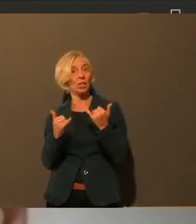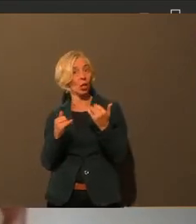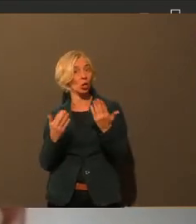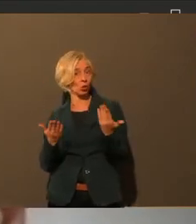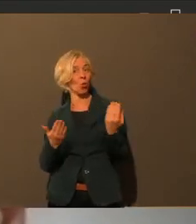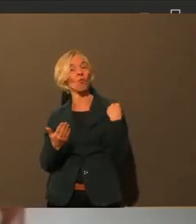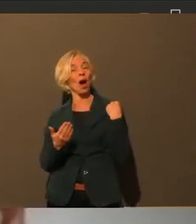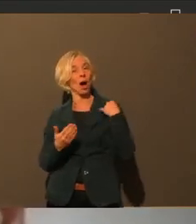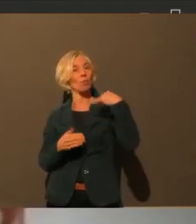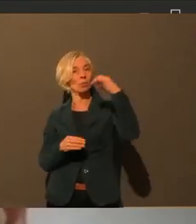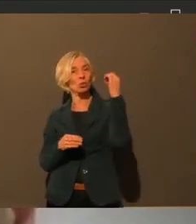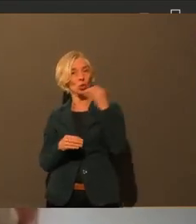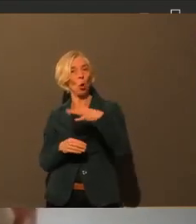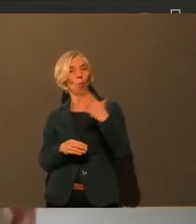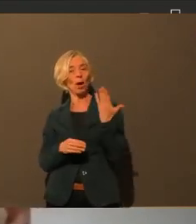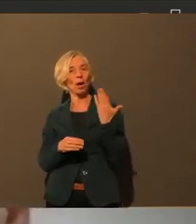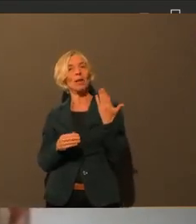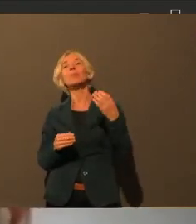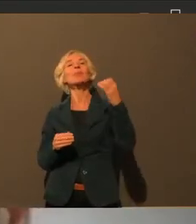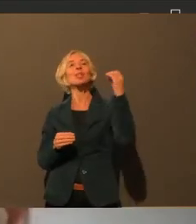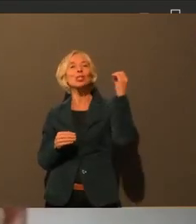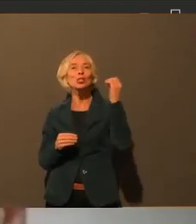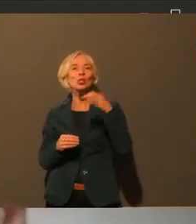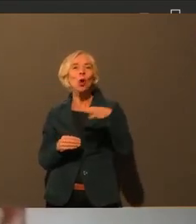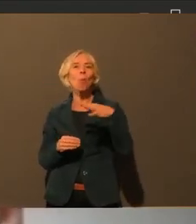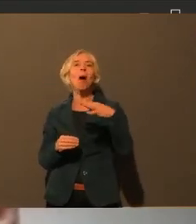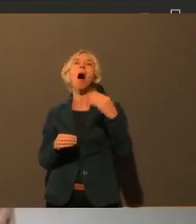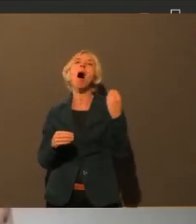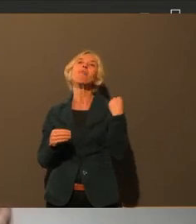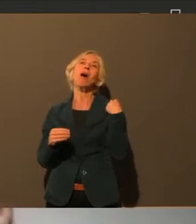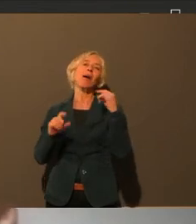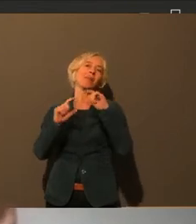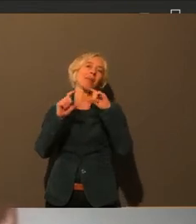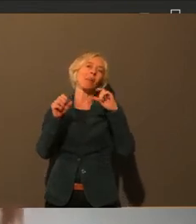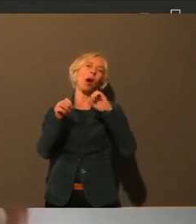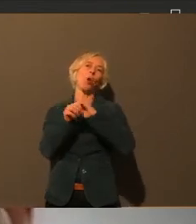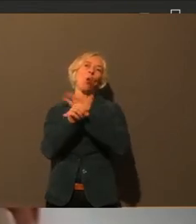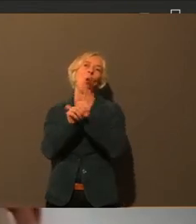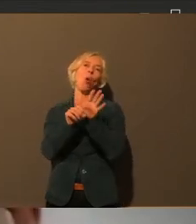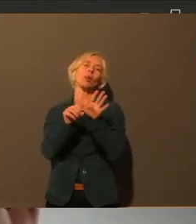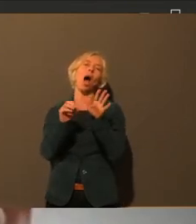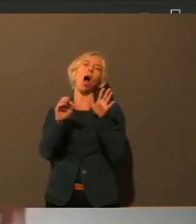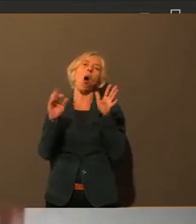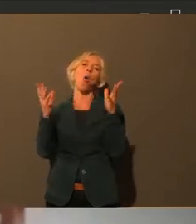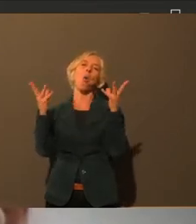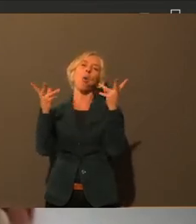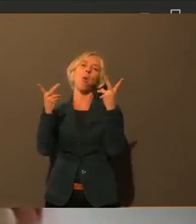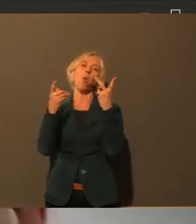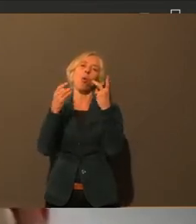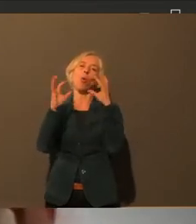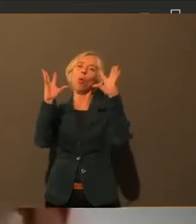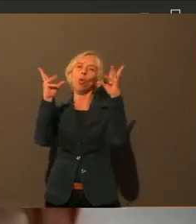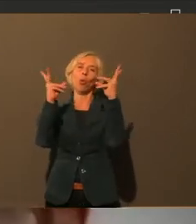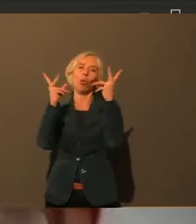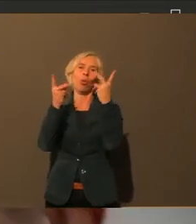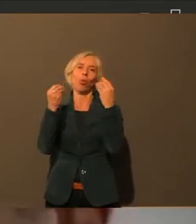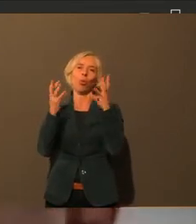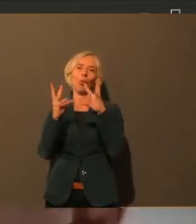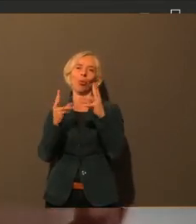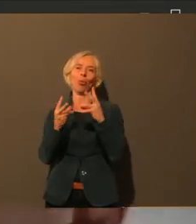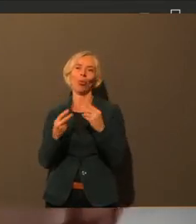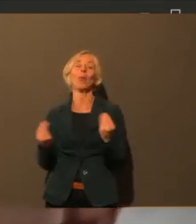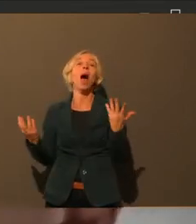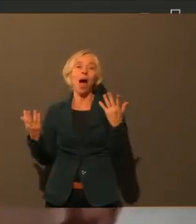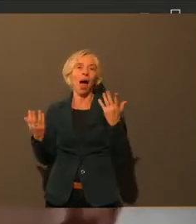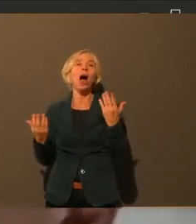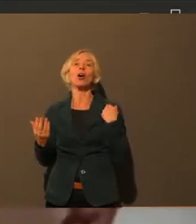Gesamtbevölkerung ja insgesamt, so ein bisschen das Thema so wieder so vergessen wurde oder für nicht ganz so wichtig gehalten wurde. Das